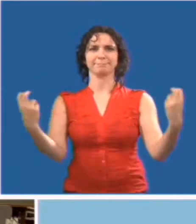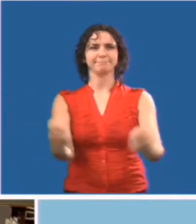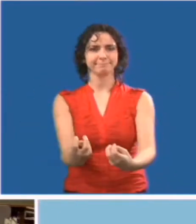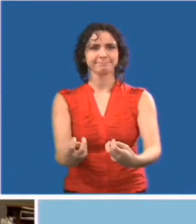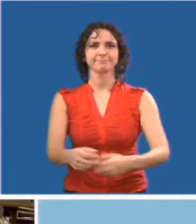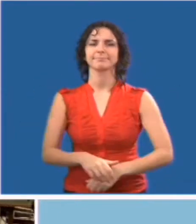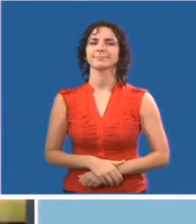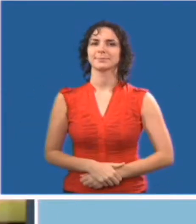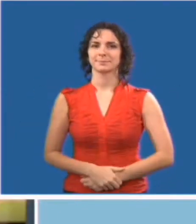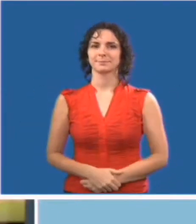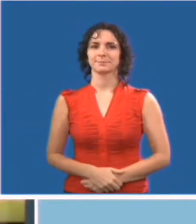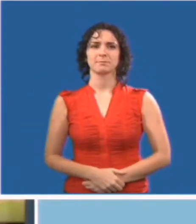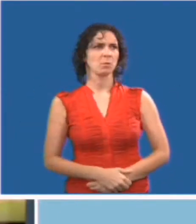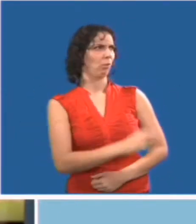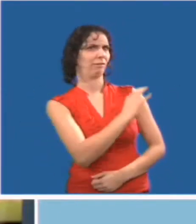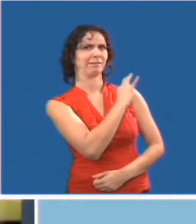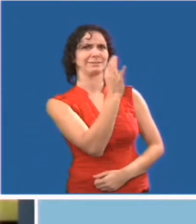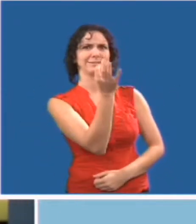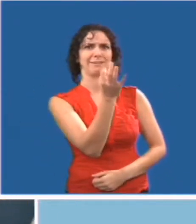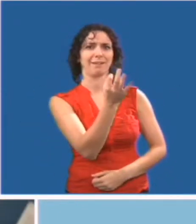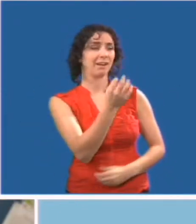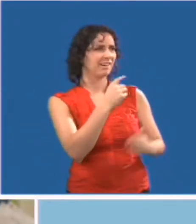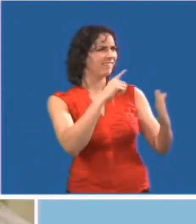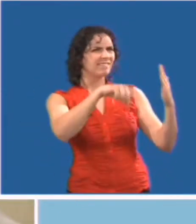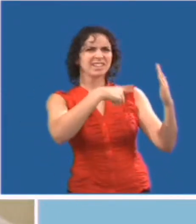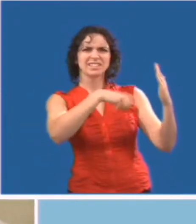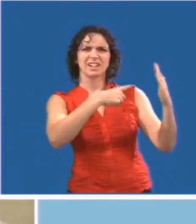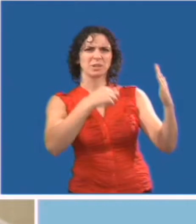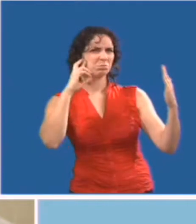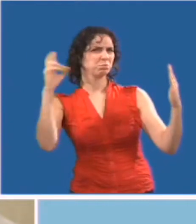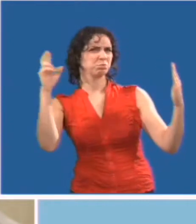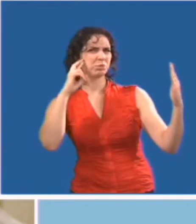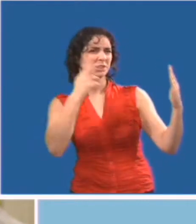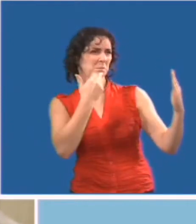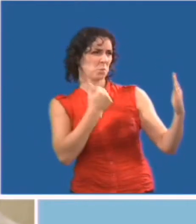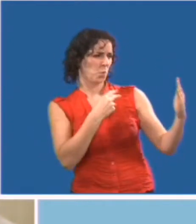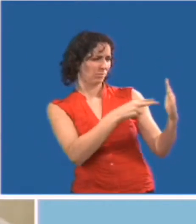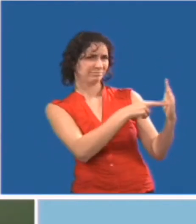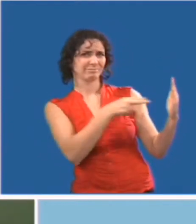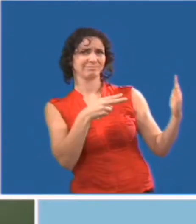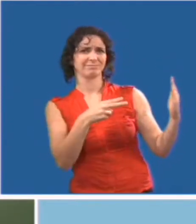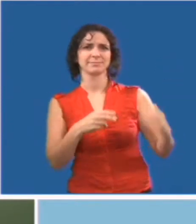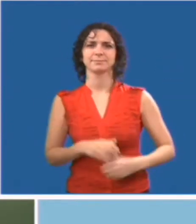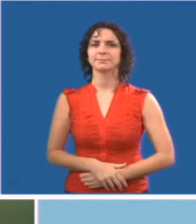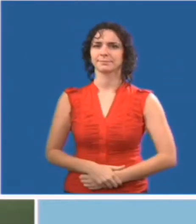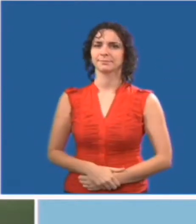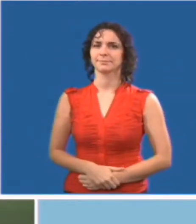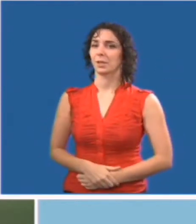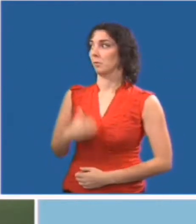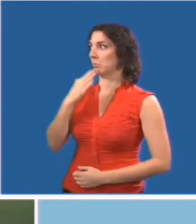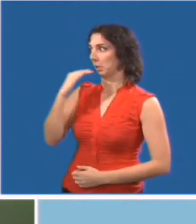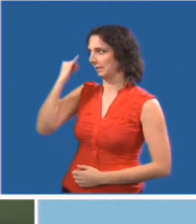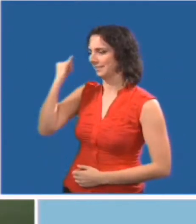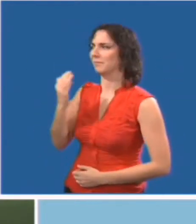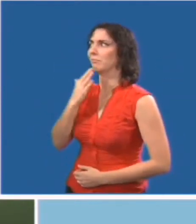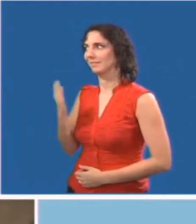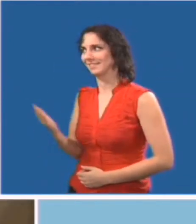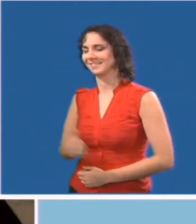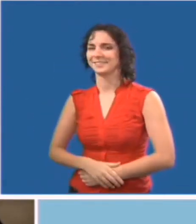déplaçons donc ces chaises. Excellent. Et je vais fermer le ventilateur. Ce bruit sera trop distrayant pour tout le monde. Bonne idée. Merci Rose.